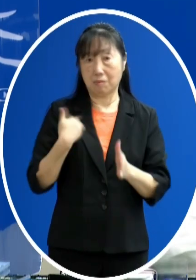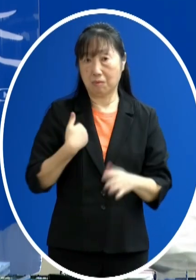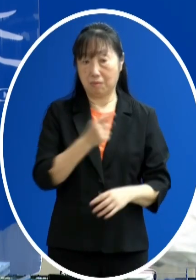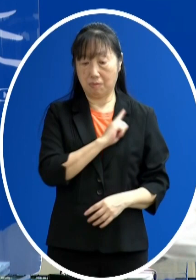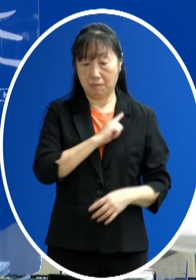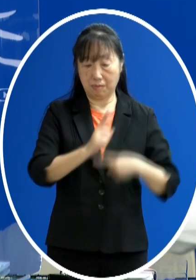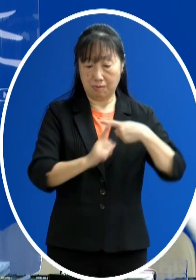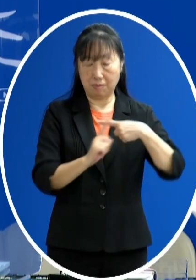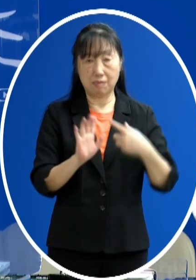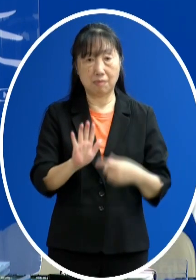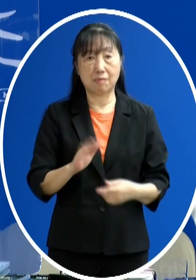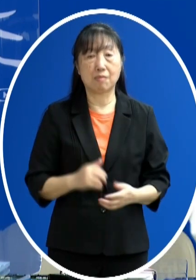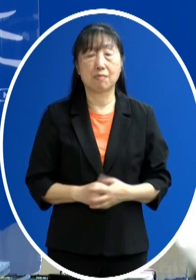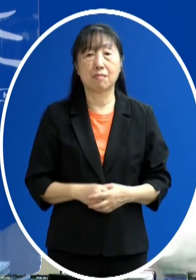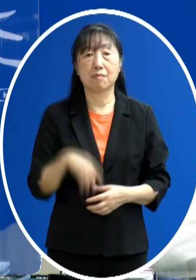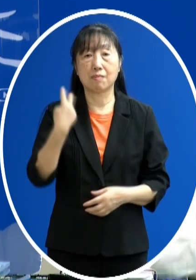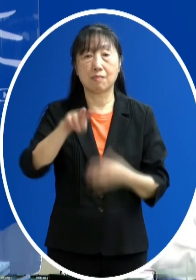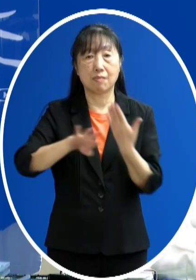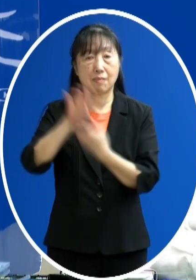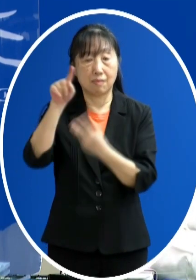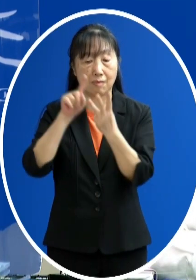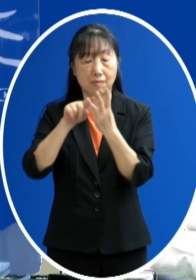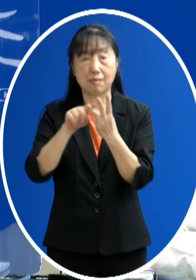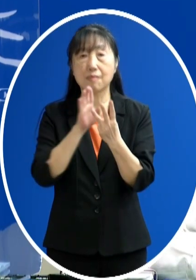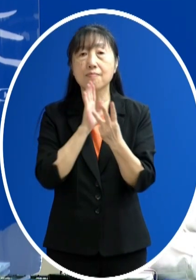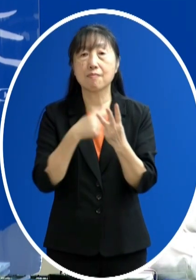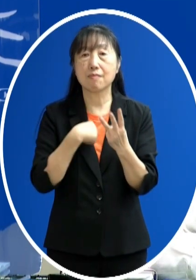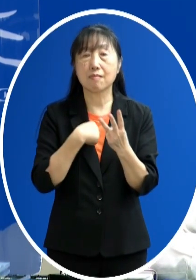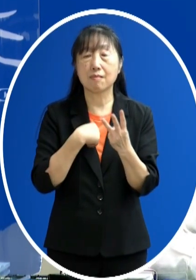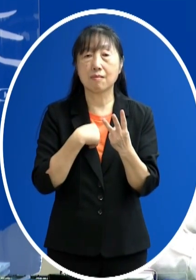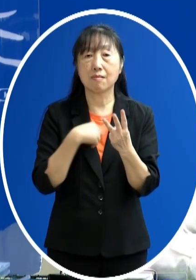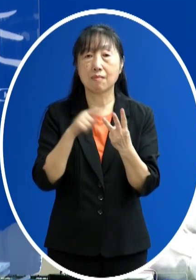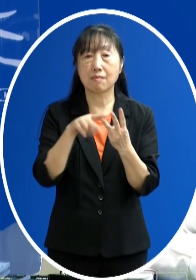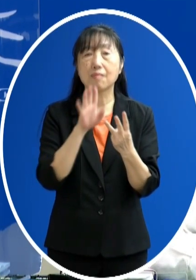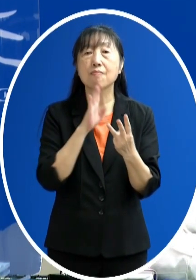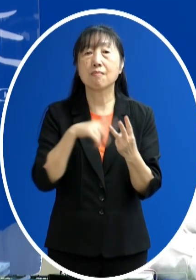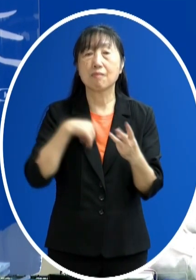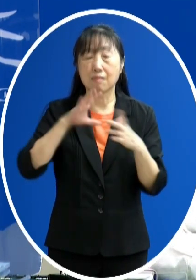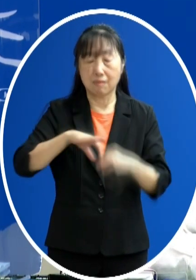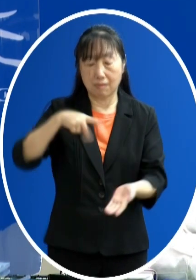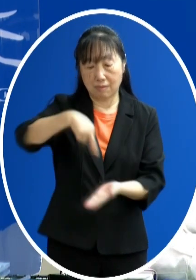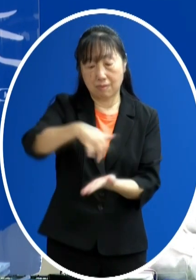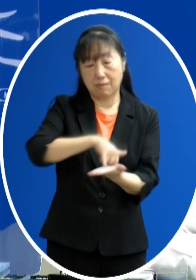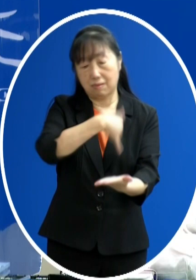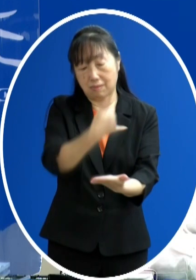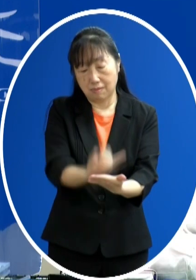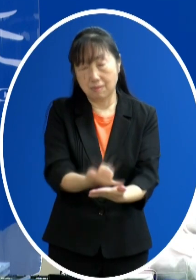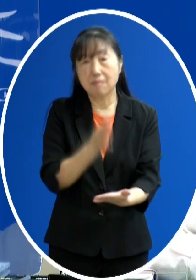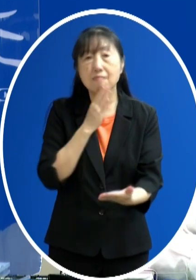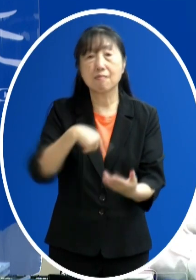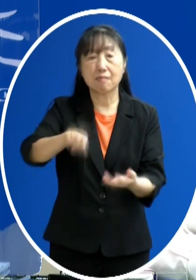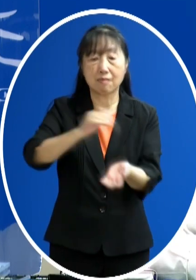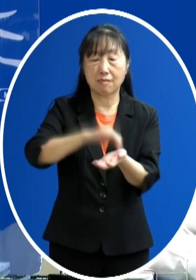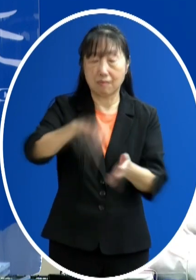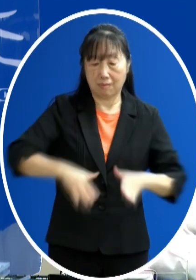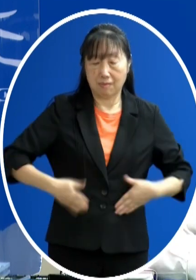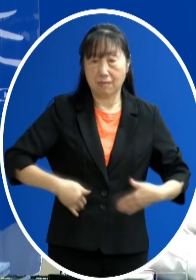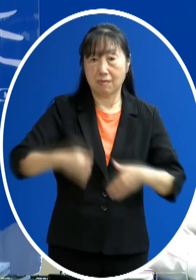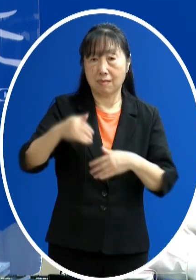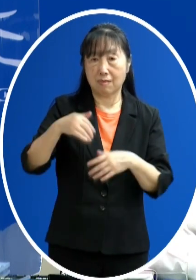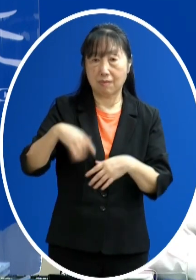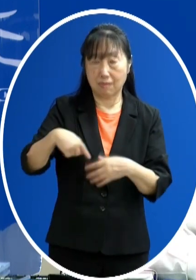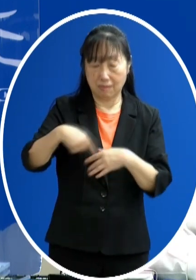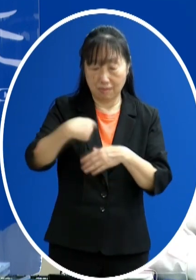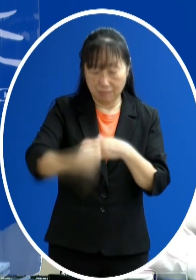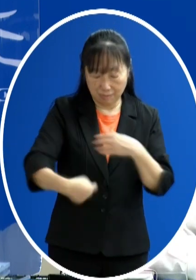確診的那另外還有1位是先前有因為這個跌倒的外傷去醫院的急診治療 那在